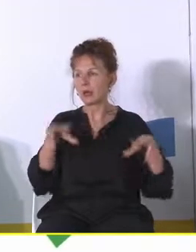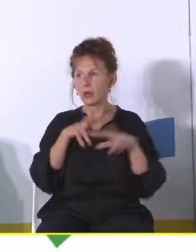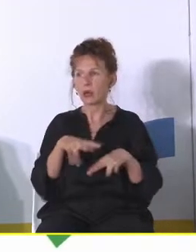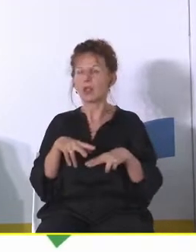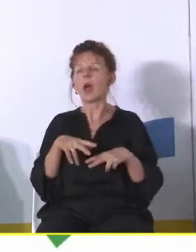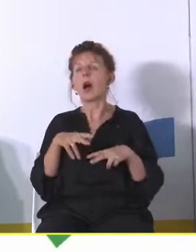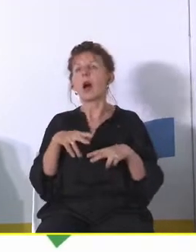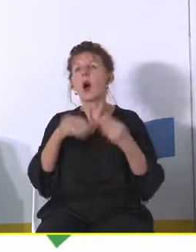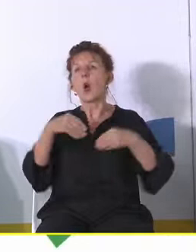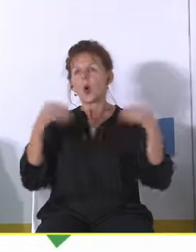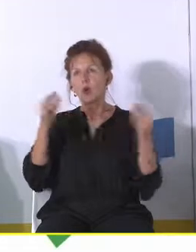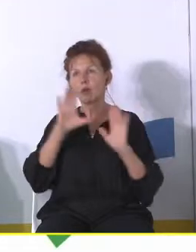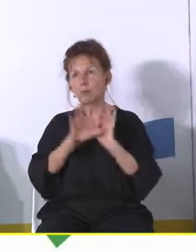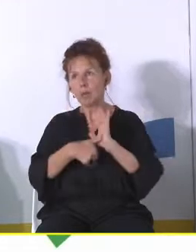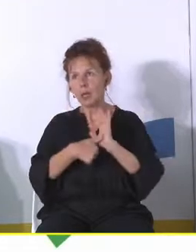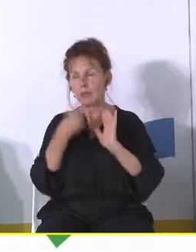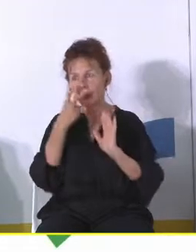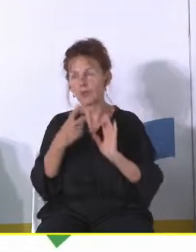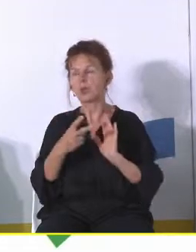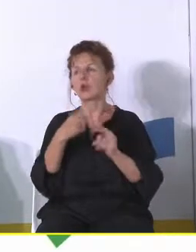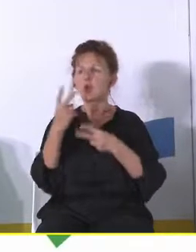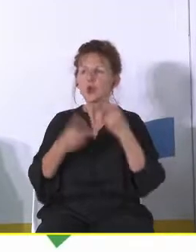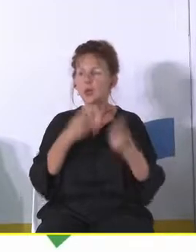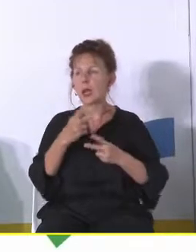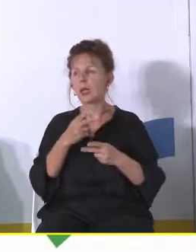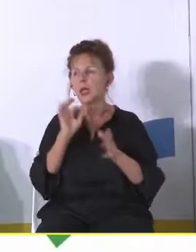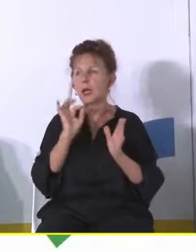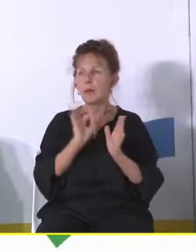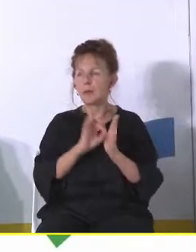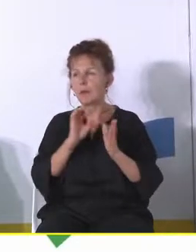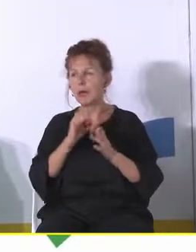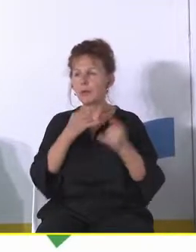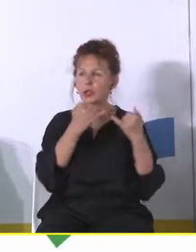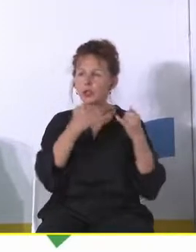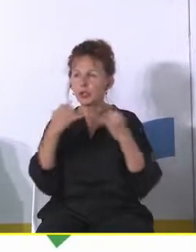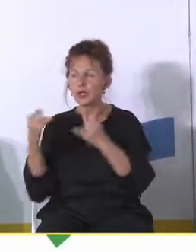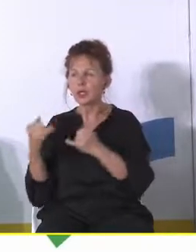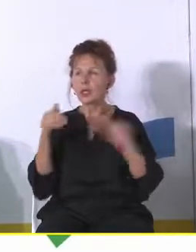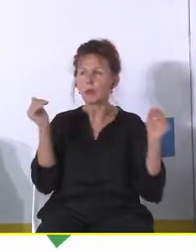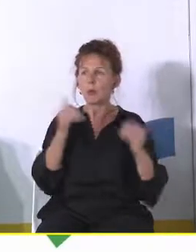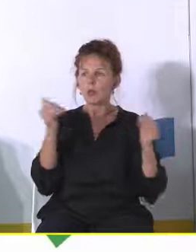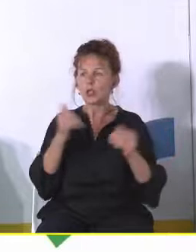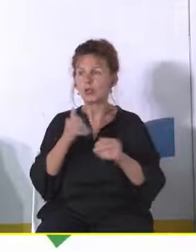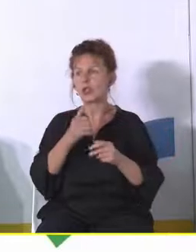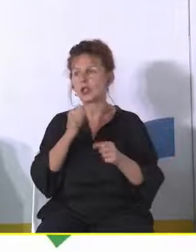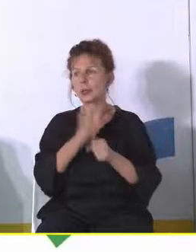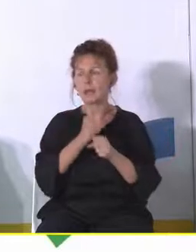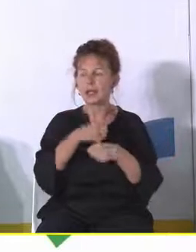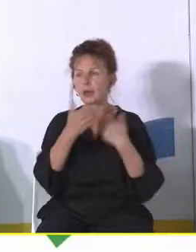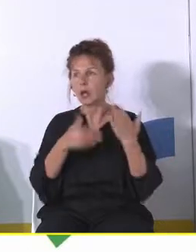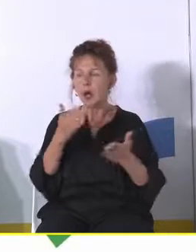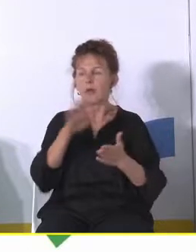i urbanizacja to jest tak że no jednak szukanie pewnej dywersyfikacji źródeł tak czy nawet dywersyfikacji pracodawców